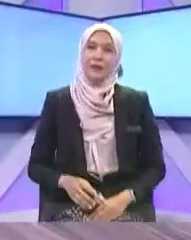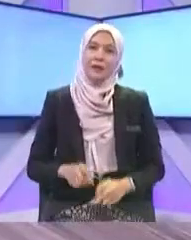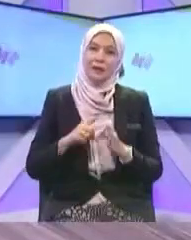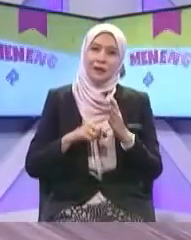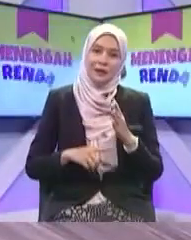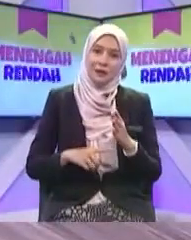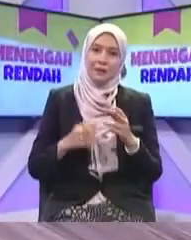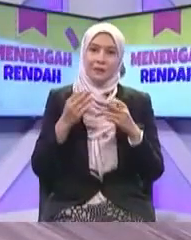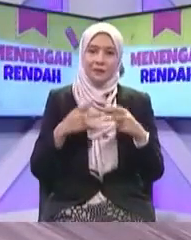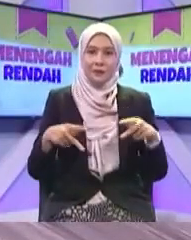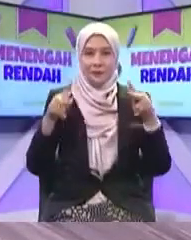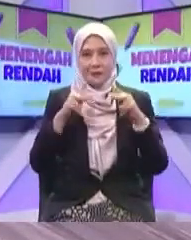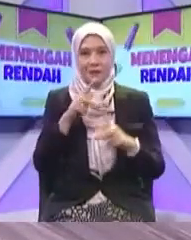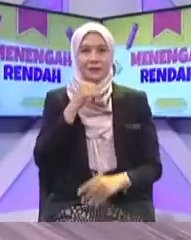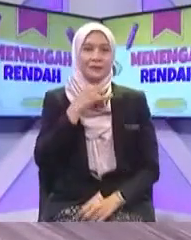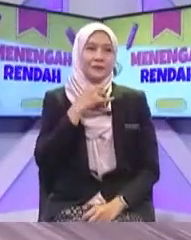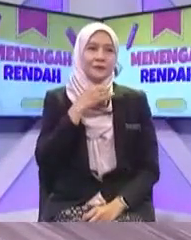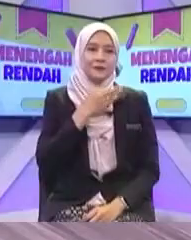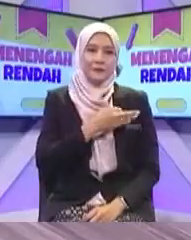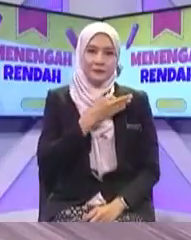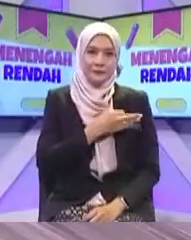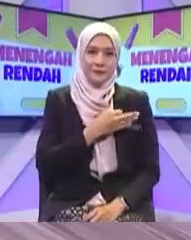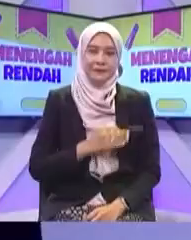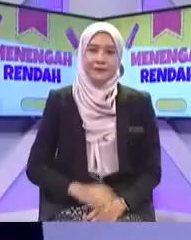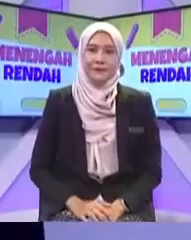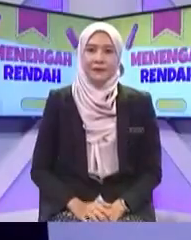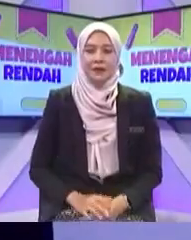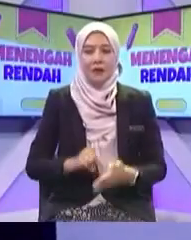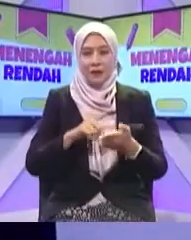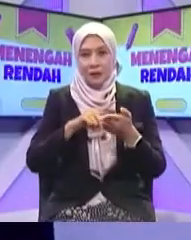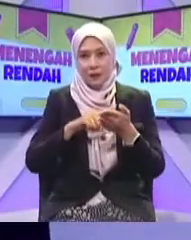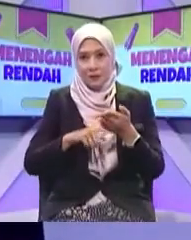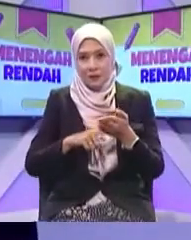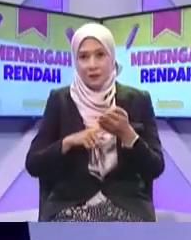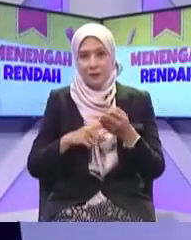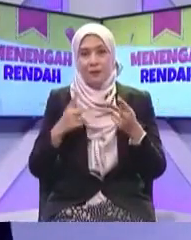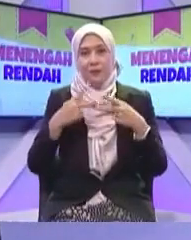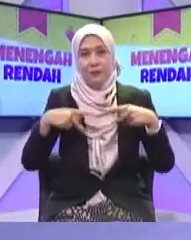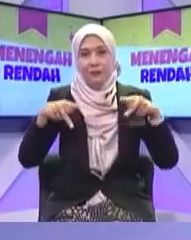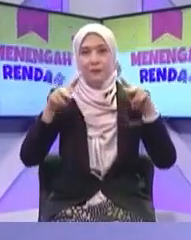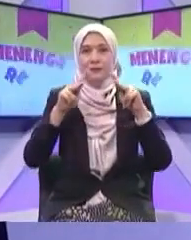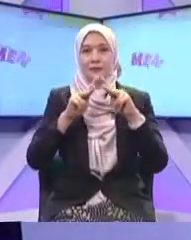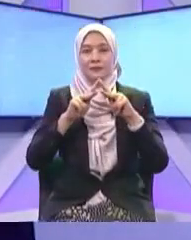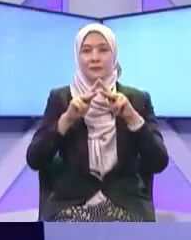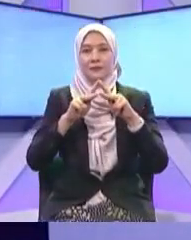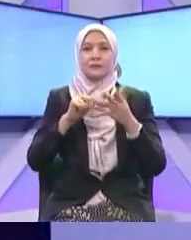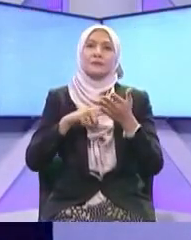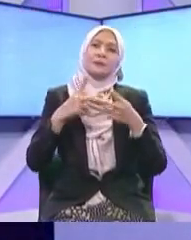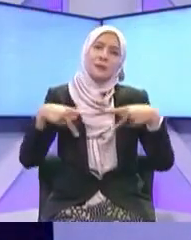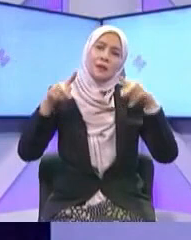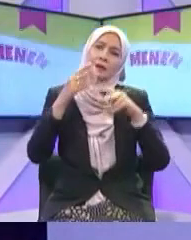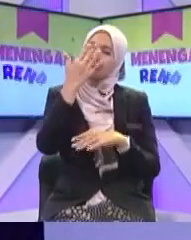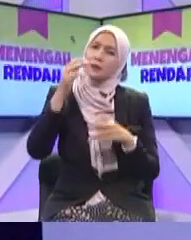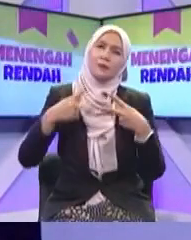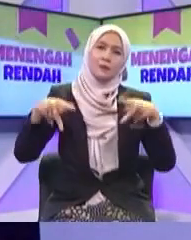Apa kata Kita mulakan Okey terima kasih Fahim Saya teruskan Kita tengok Kepentingan telekomunikasi Di Malaysia Apakah kepentingan